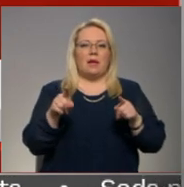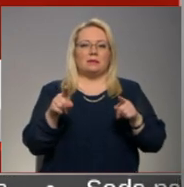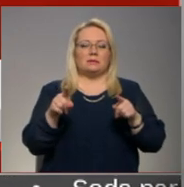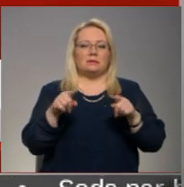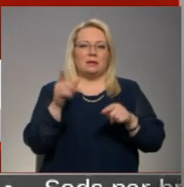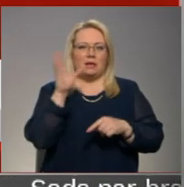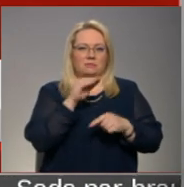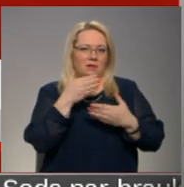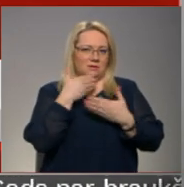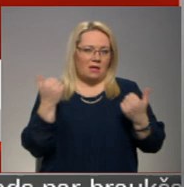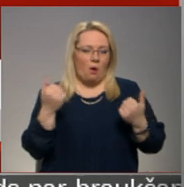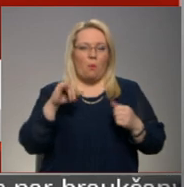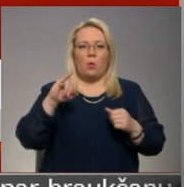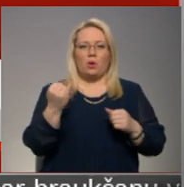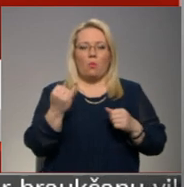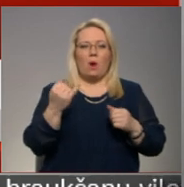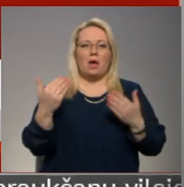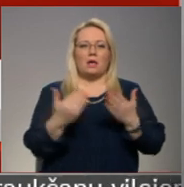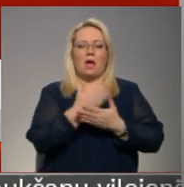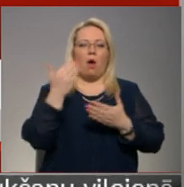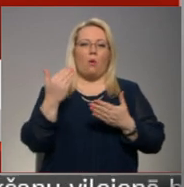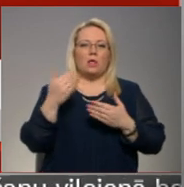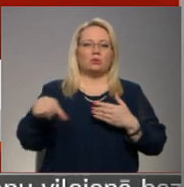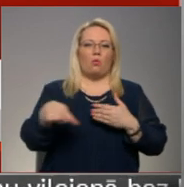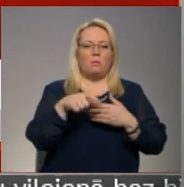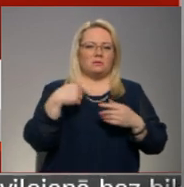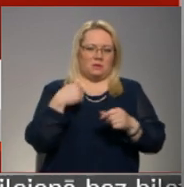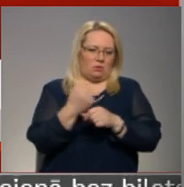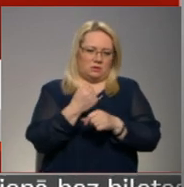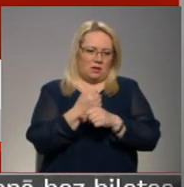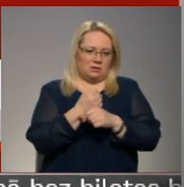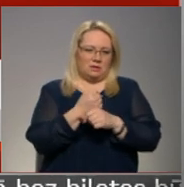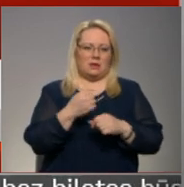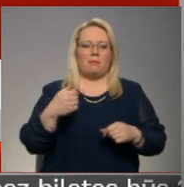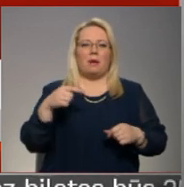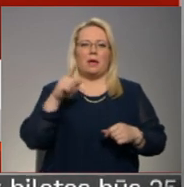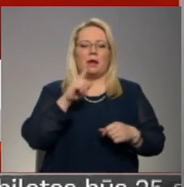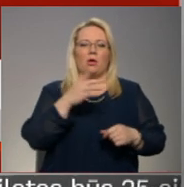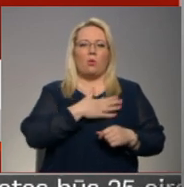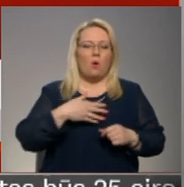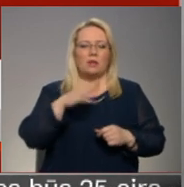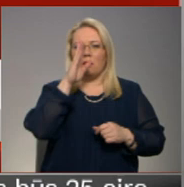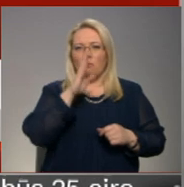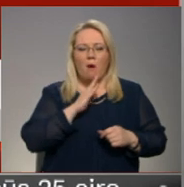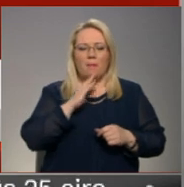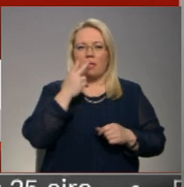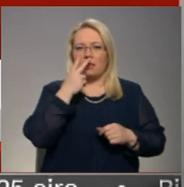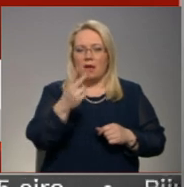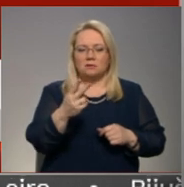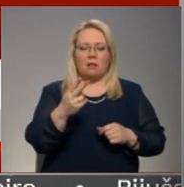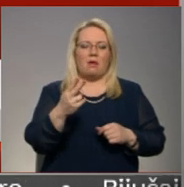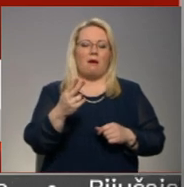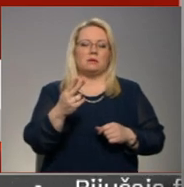nav. Jaunas upas mēs neuztaisīsim. Protams, ka ir ļoti nopietni jāskata, vai